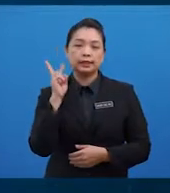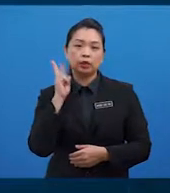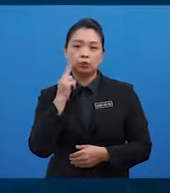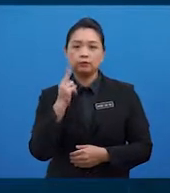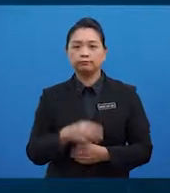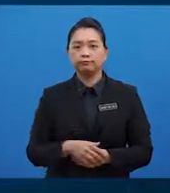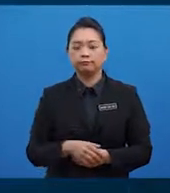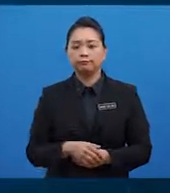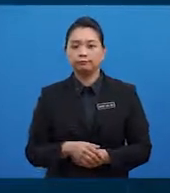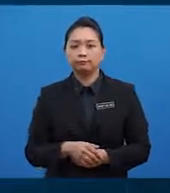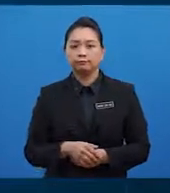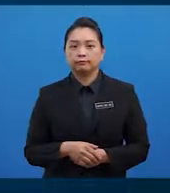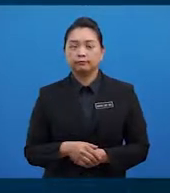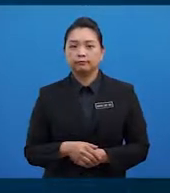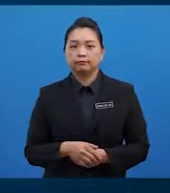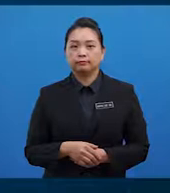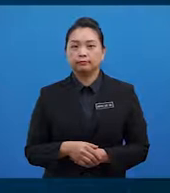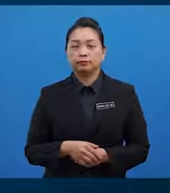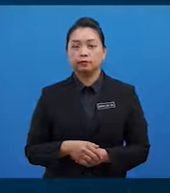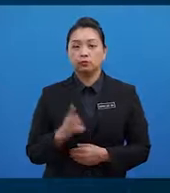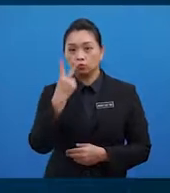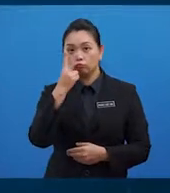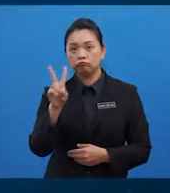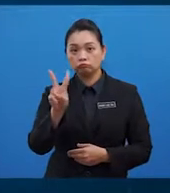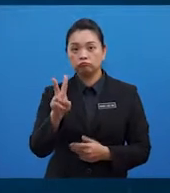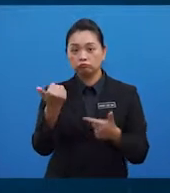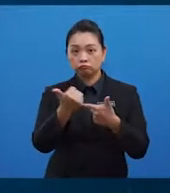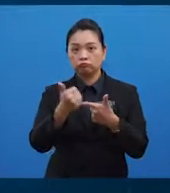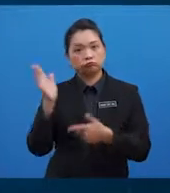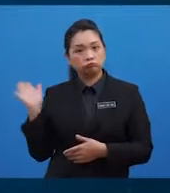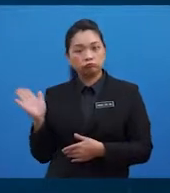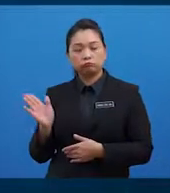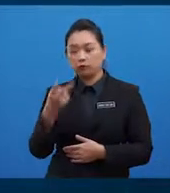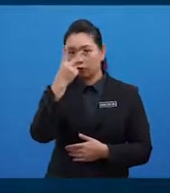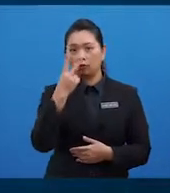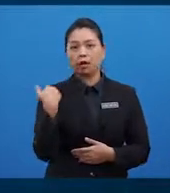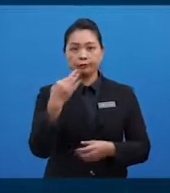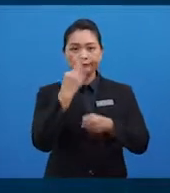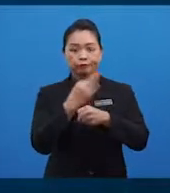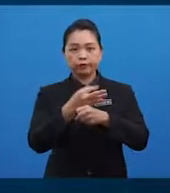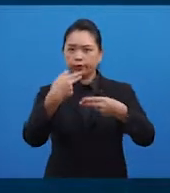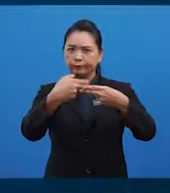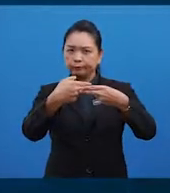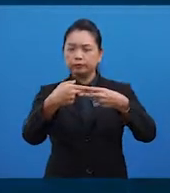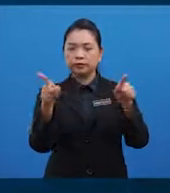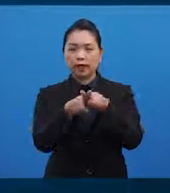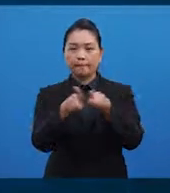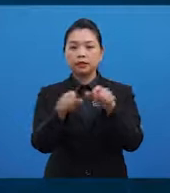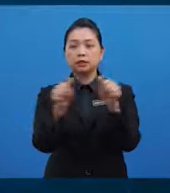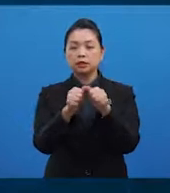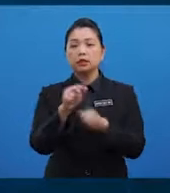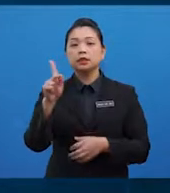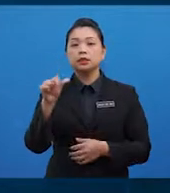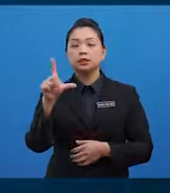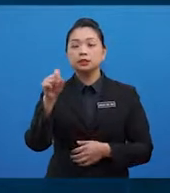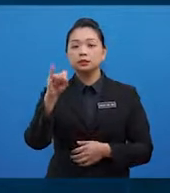Kedua adalah fosforus iaitu mempunyai fungsi yang hampir sama dengan kalsium